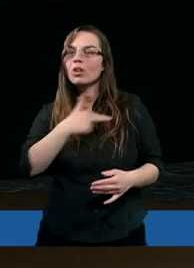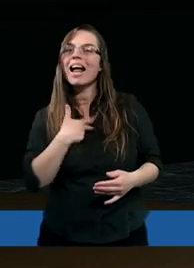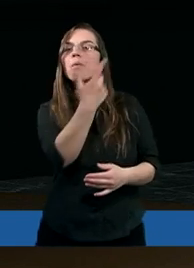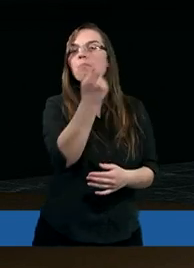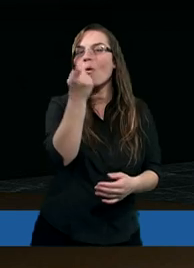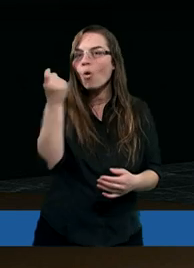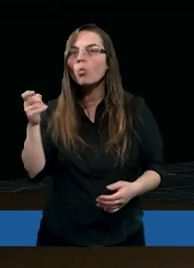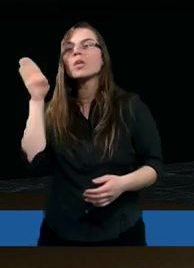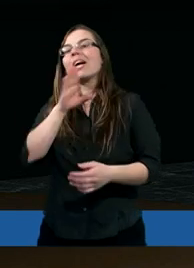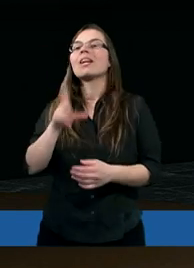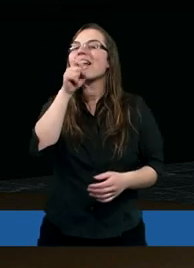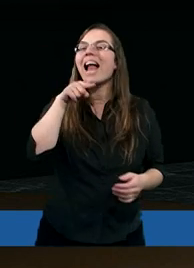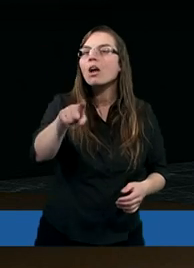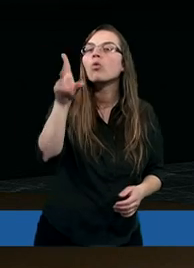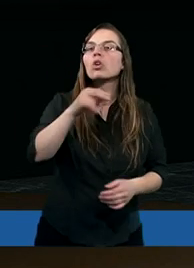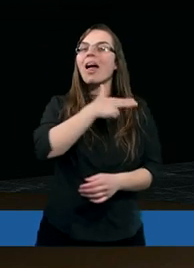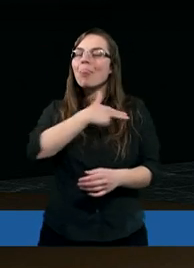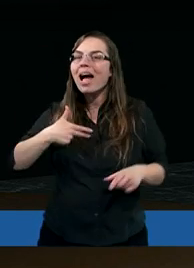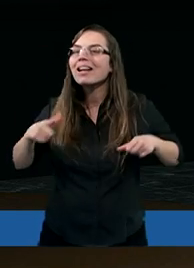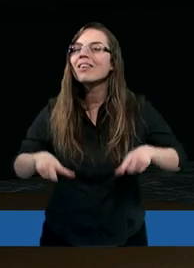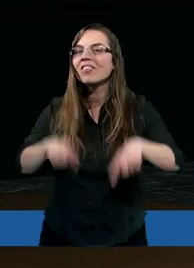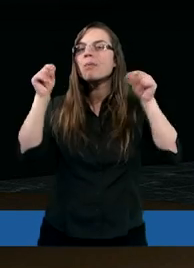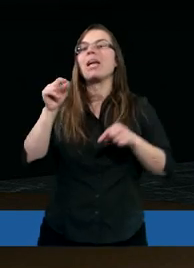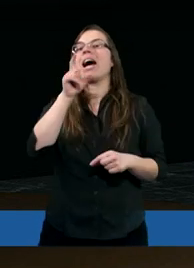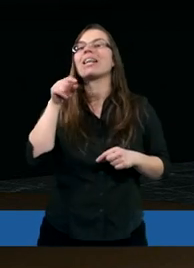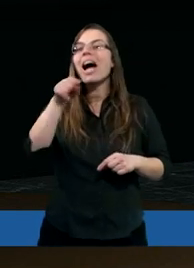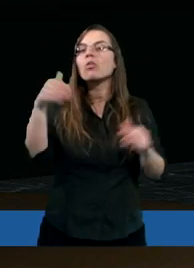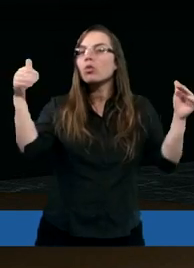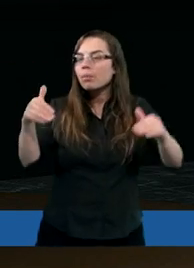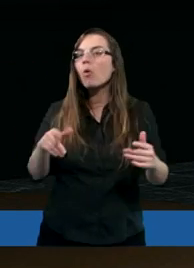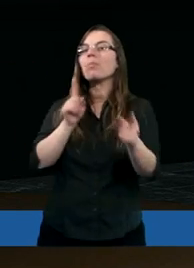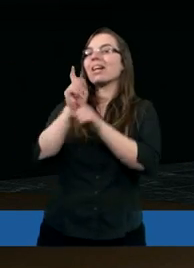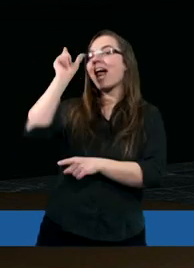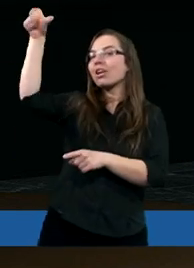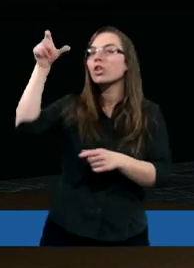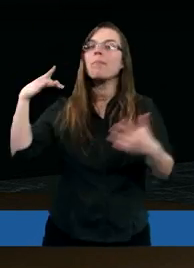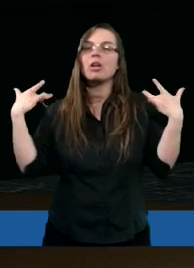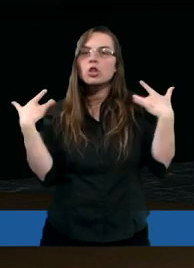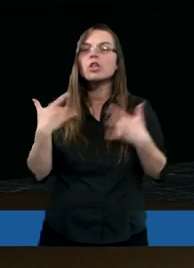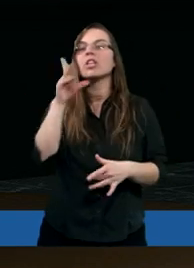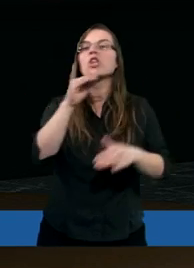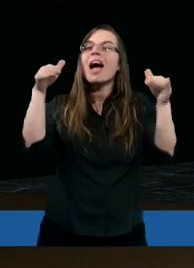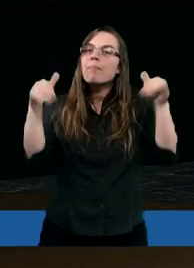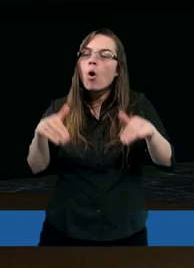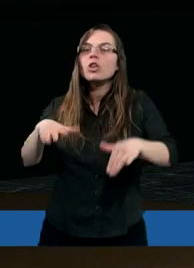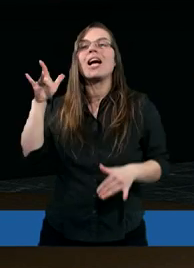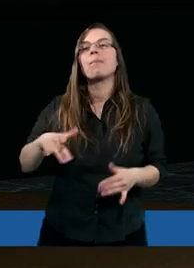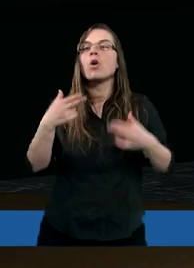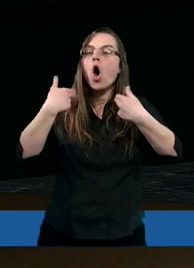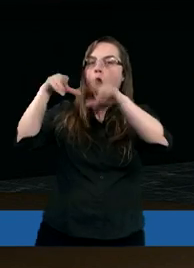nas powołujesz, za to, że nas wybierasz i za to, że możemy dla Ciebie żyć, że możemy